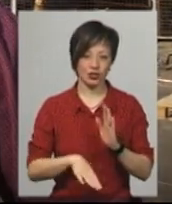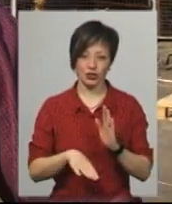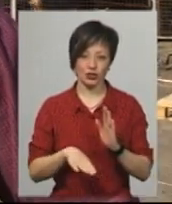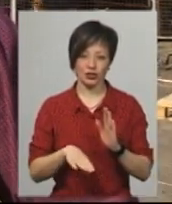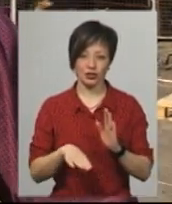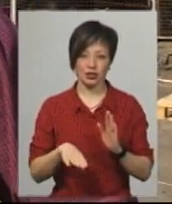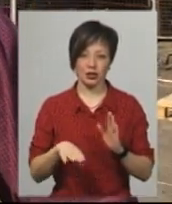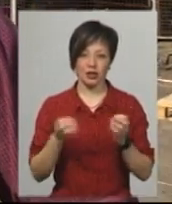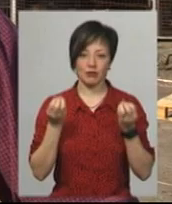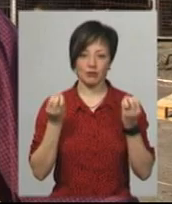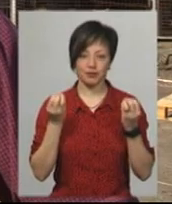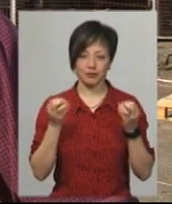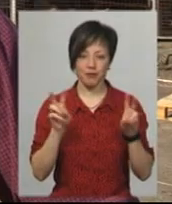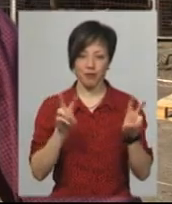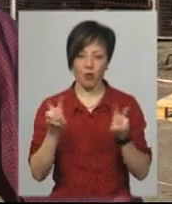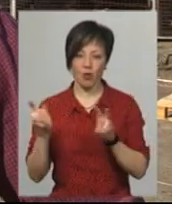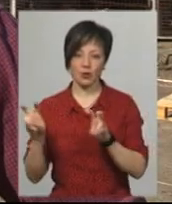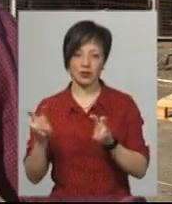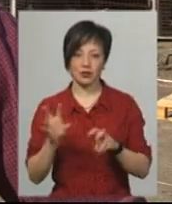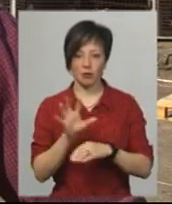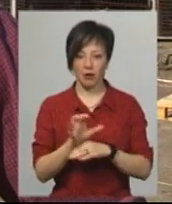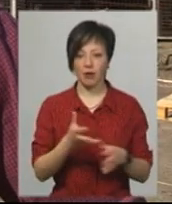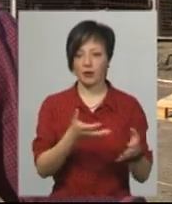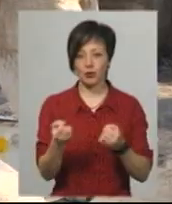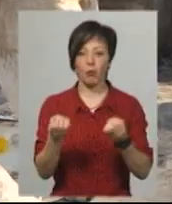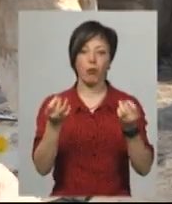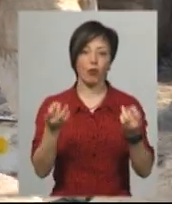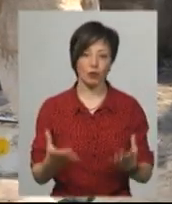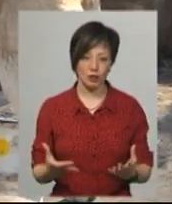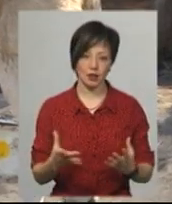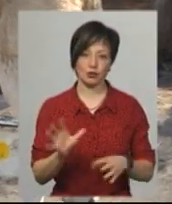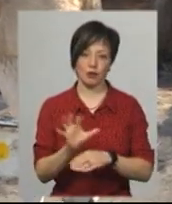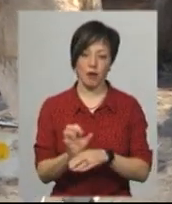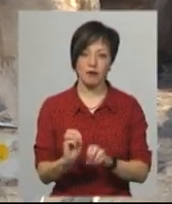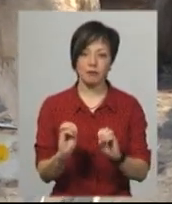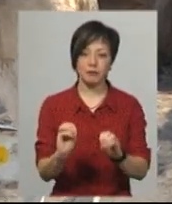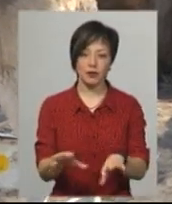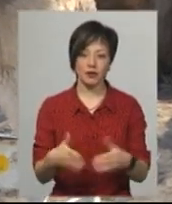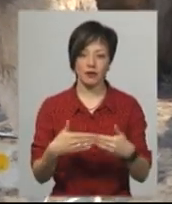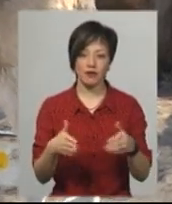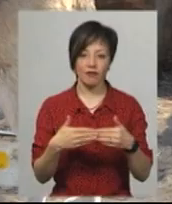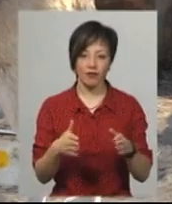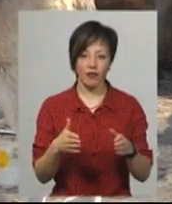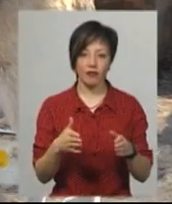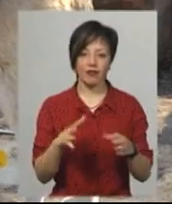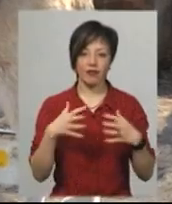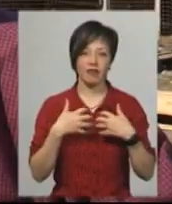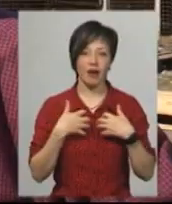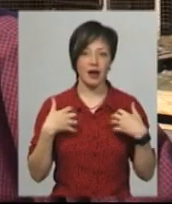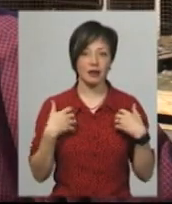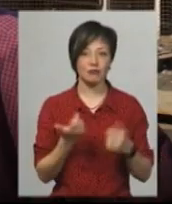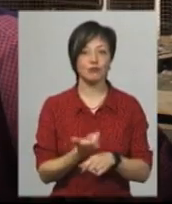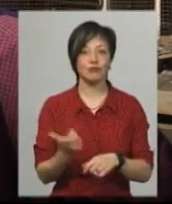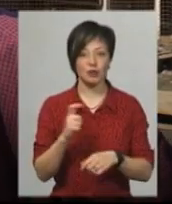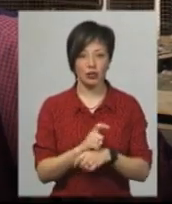породистих. Так що беруть простих собак. Та підкинутих під ворота притулку тварин все ж більше, каже директор закладу.